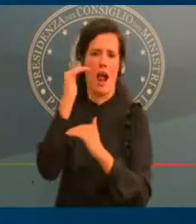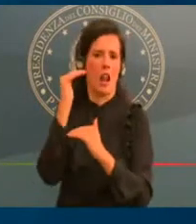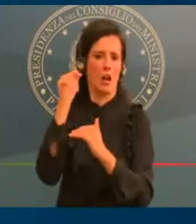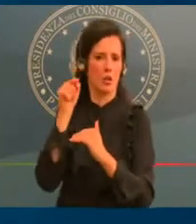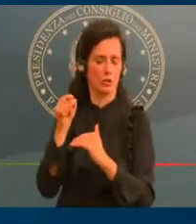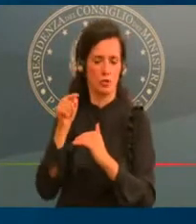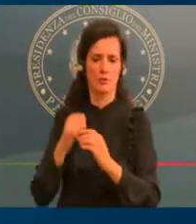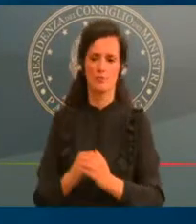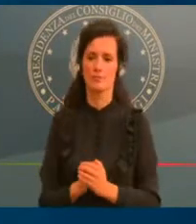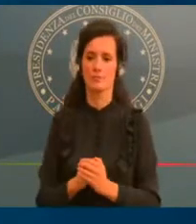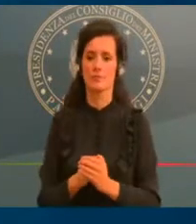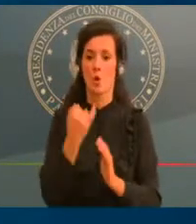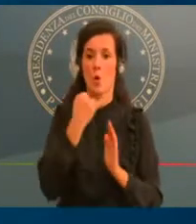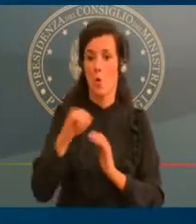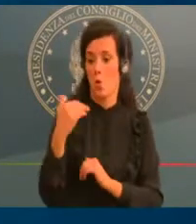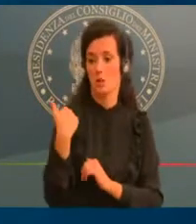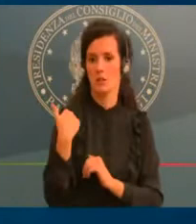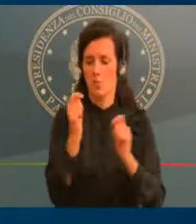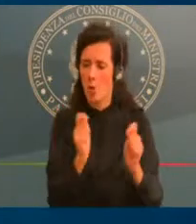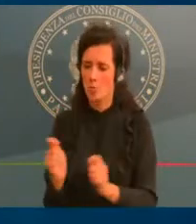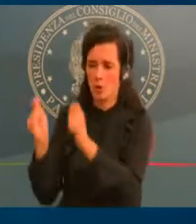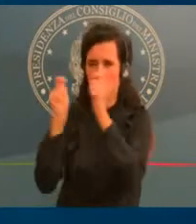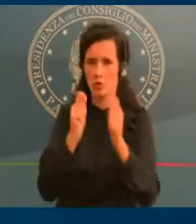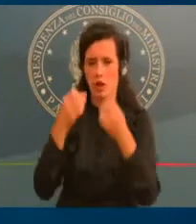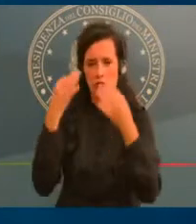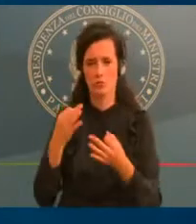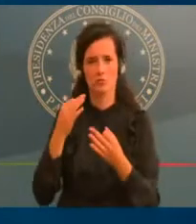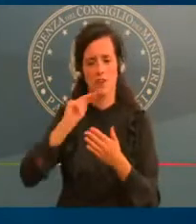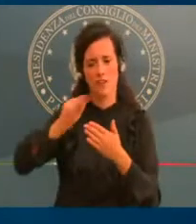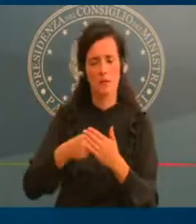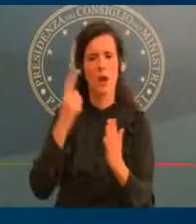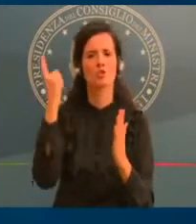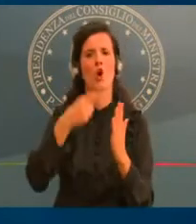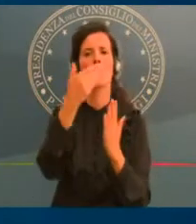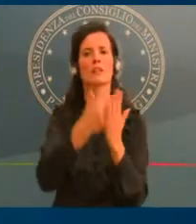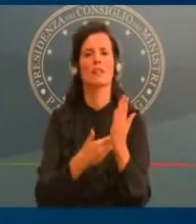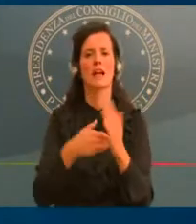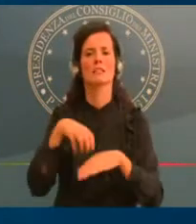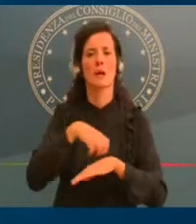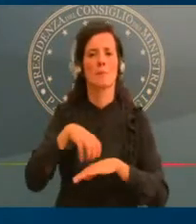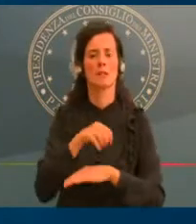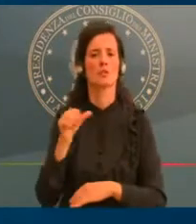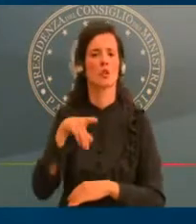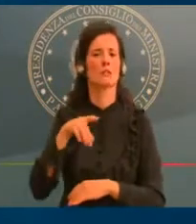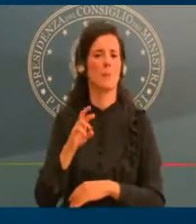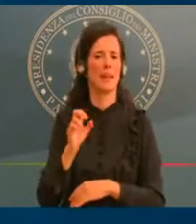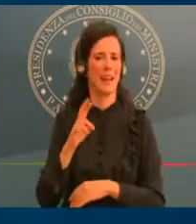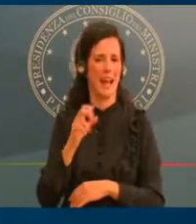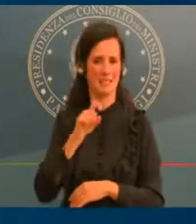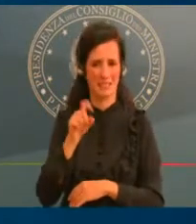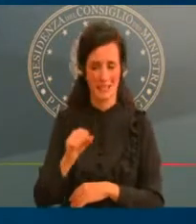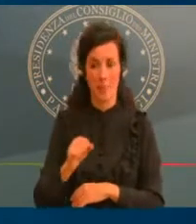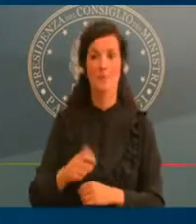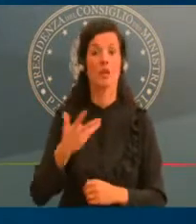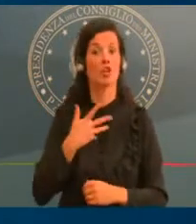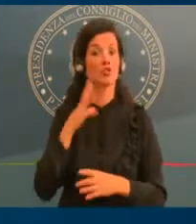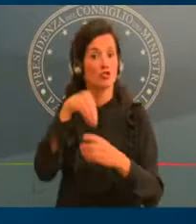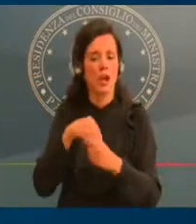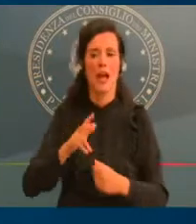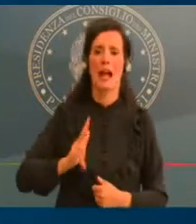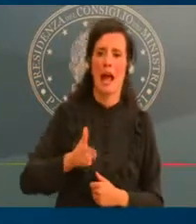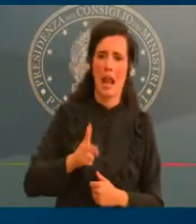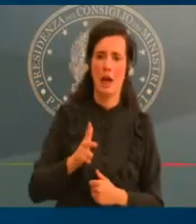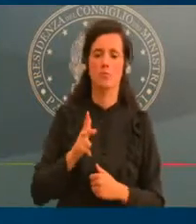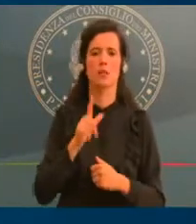Calabria, Lombardia, Piemonte e Valle d'Aosta. A queste regioni si applicano misure ancora più restrittive.